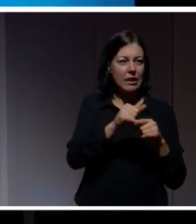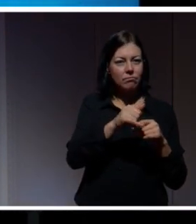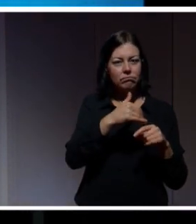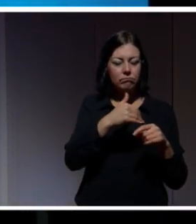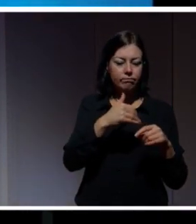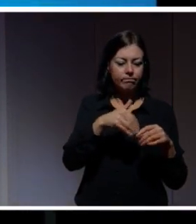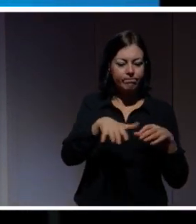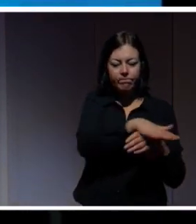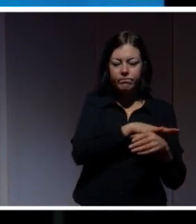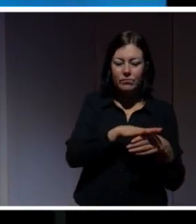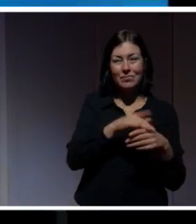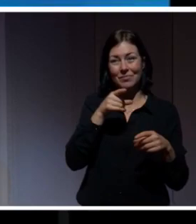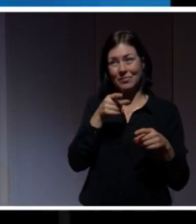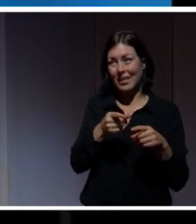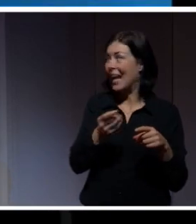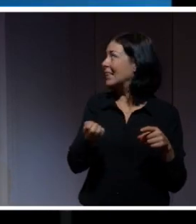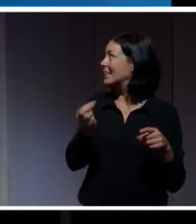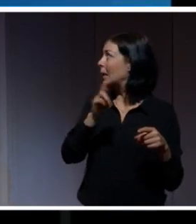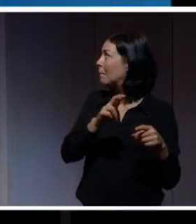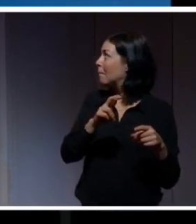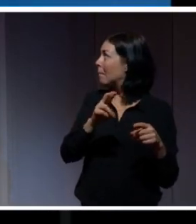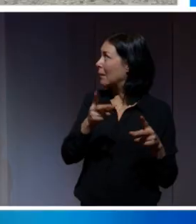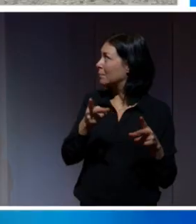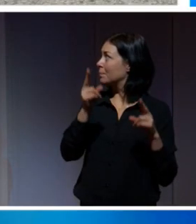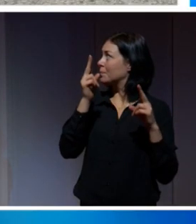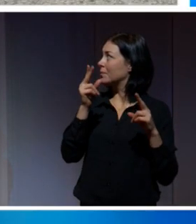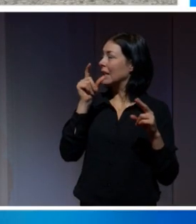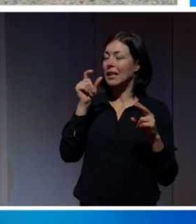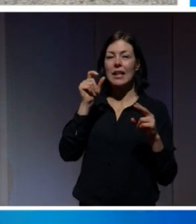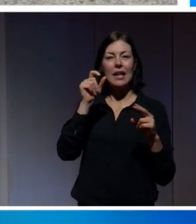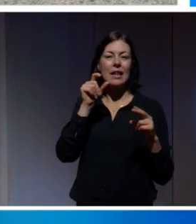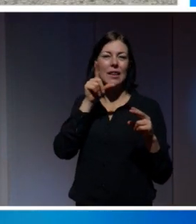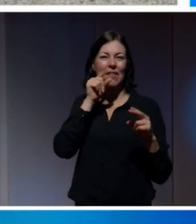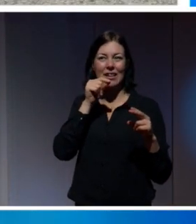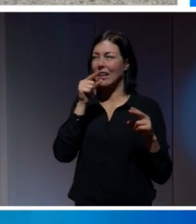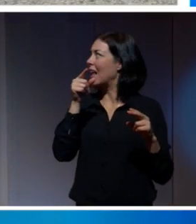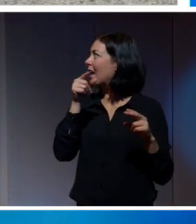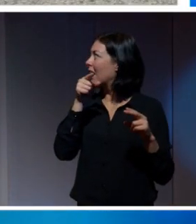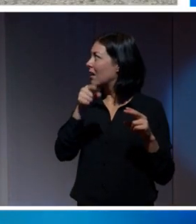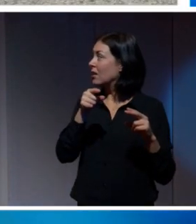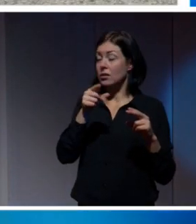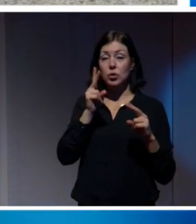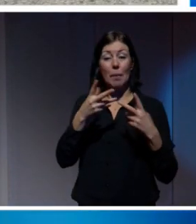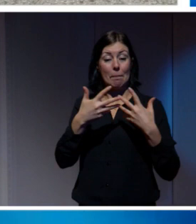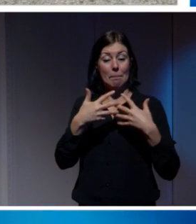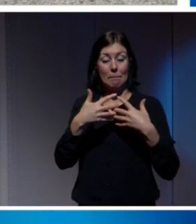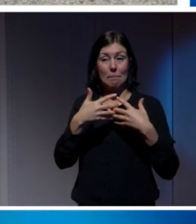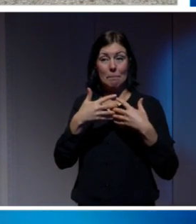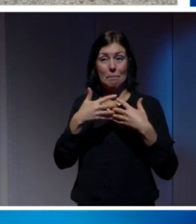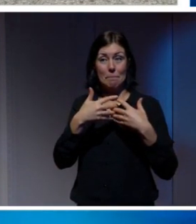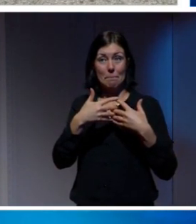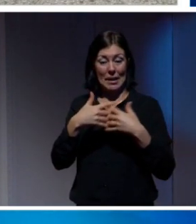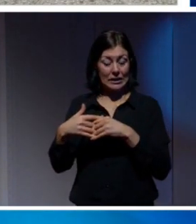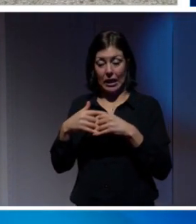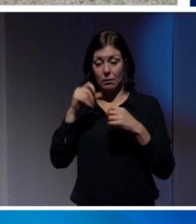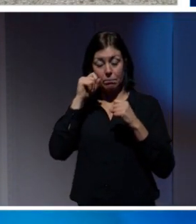Det här är ett exempel på en tweet som är helt obegriplig för en maskin. Det är en massa konstiga tecken som gör att ni kan se dem men det är inte de